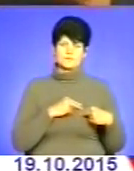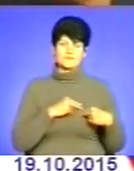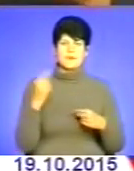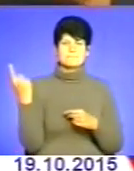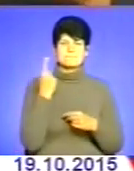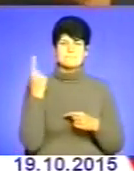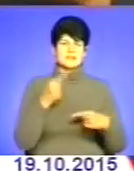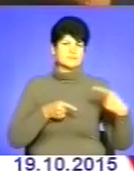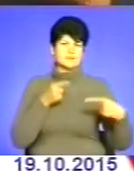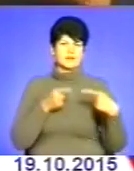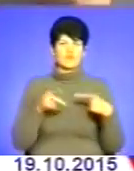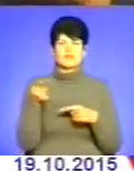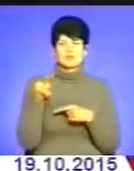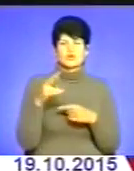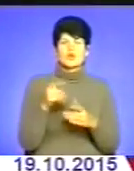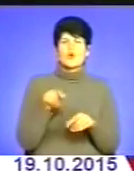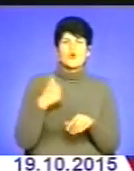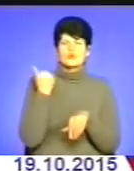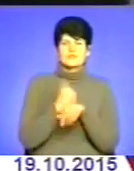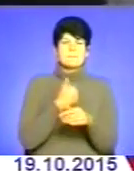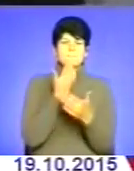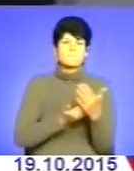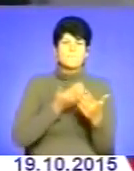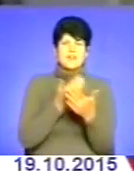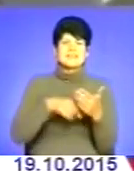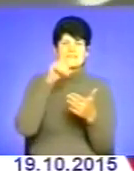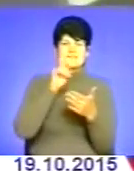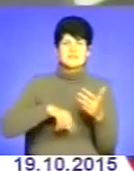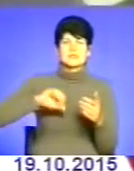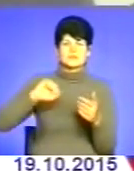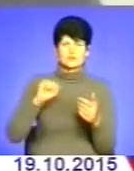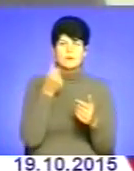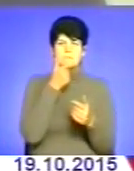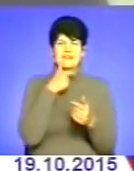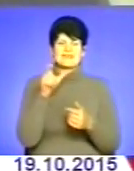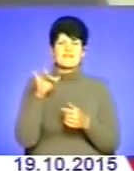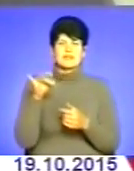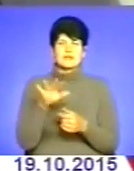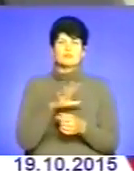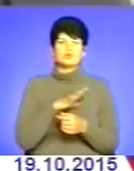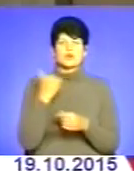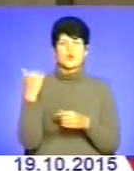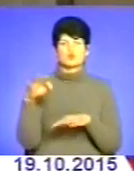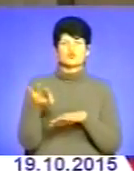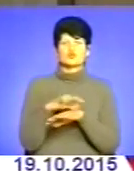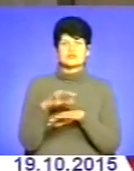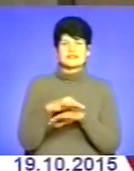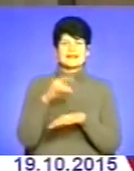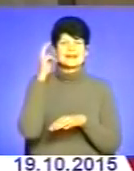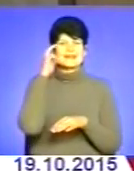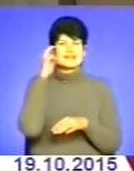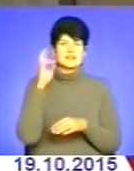критиком в літературі, основним порадником по житті та вірним другом пана Євгена Завжди була його дружина, киянка